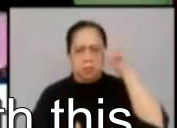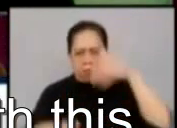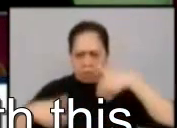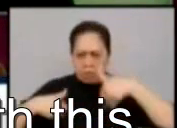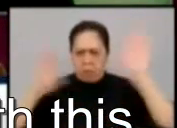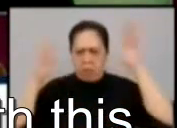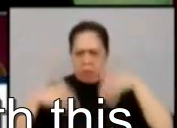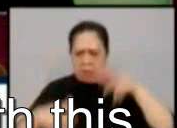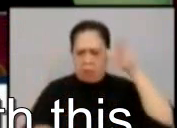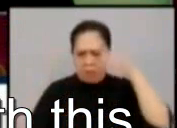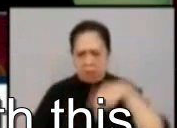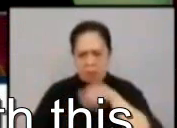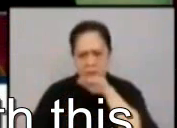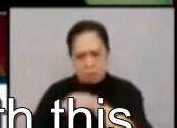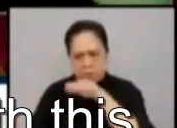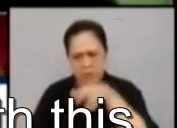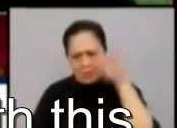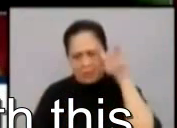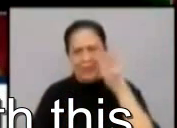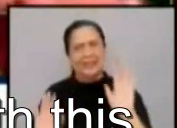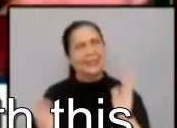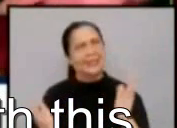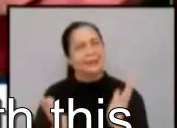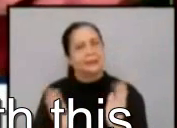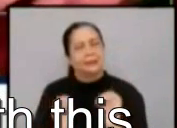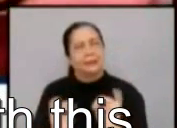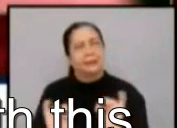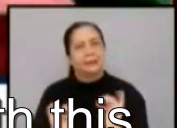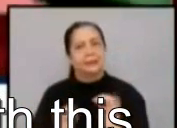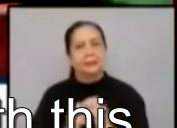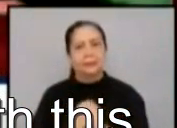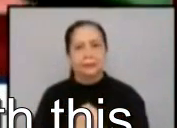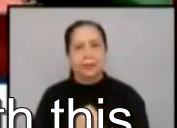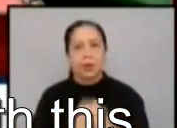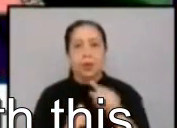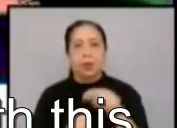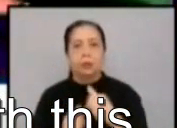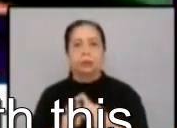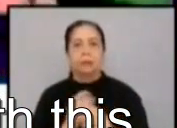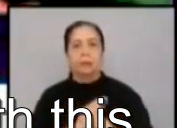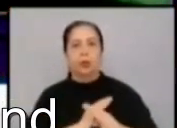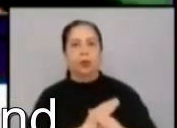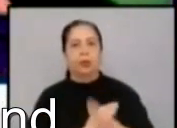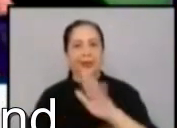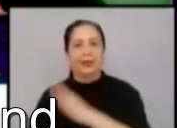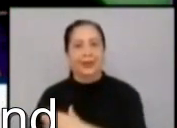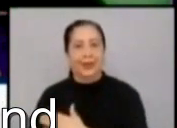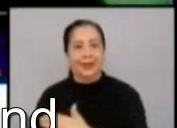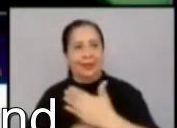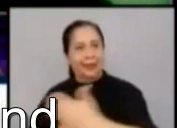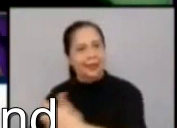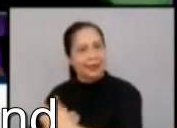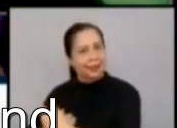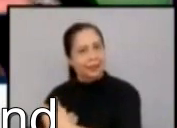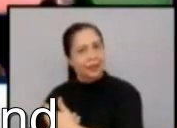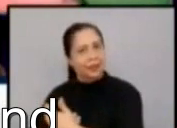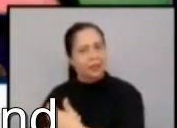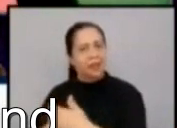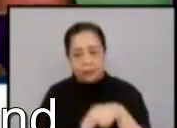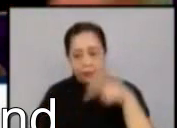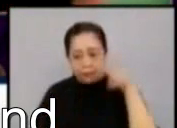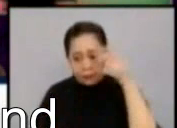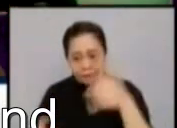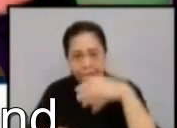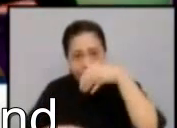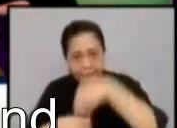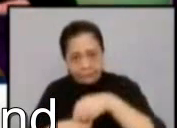be the God to protect itong tao na pineteste ng demonyo. So,